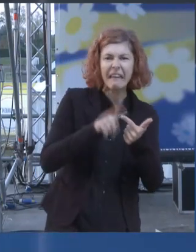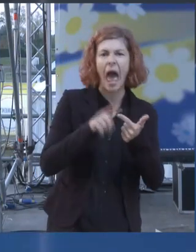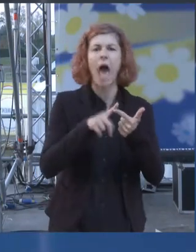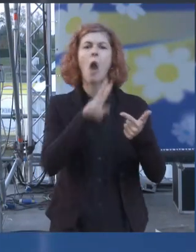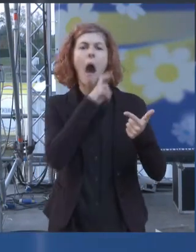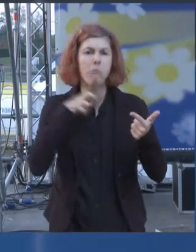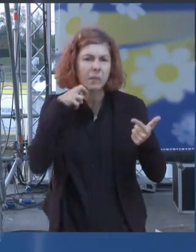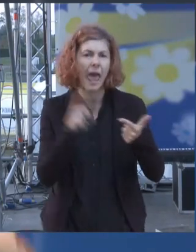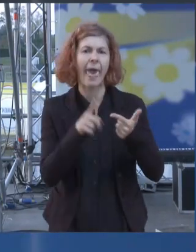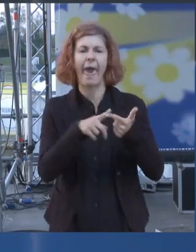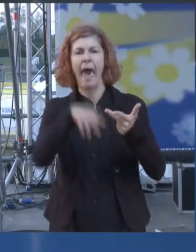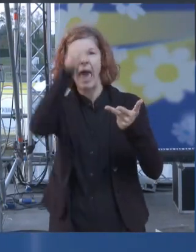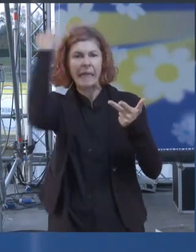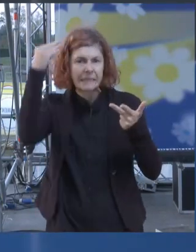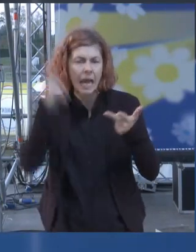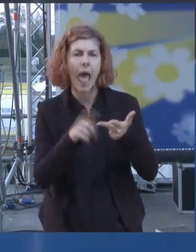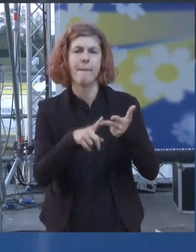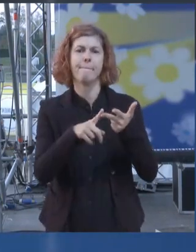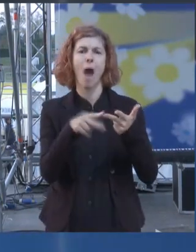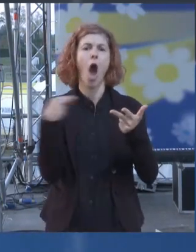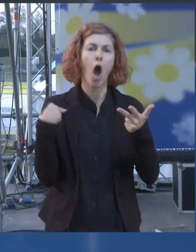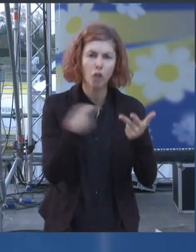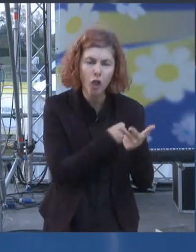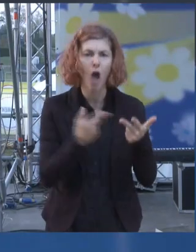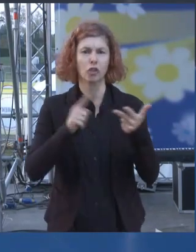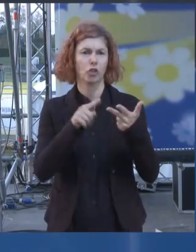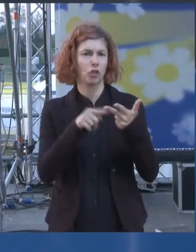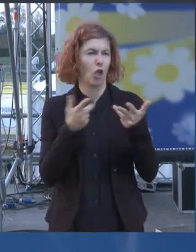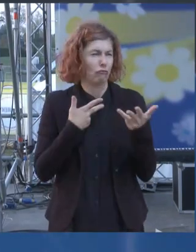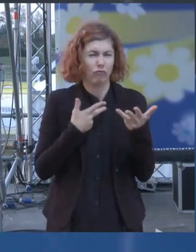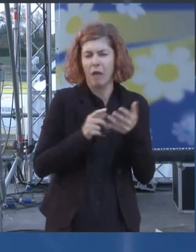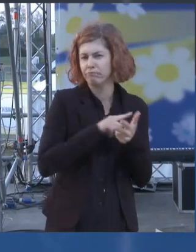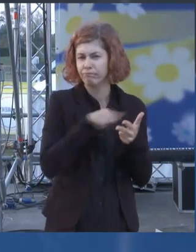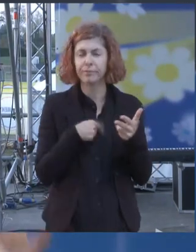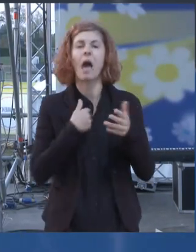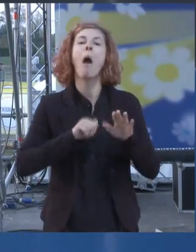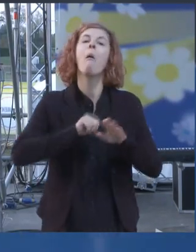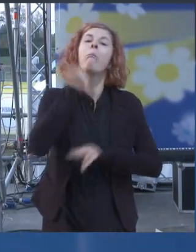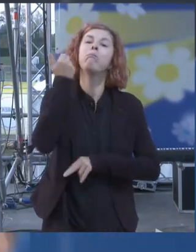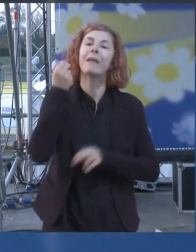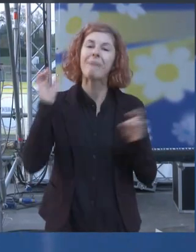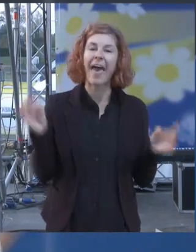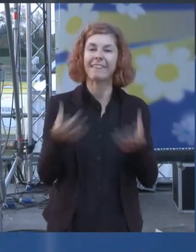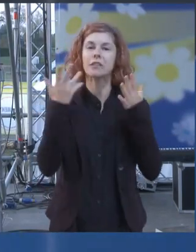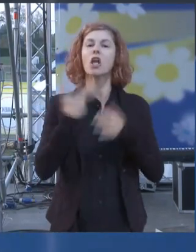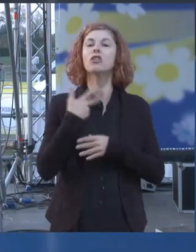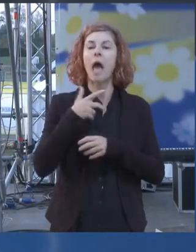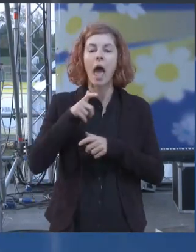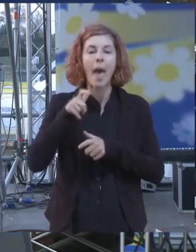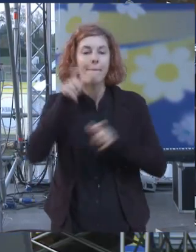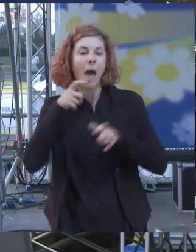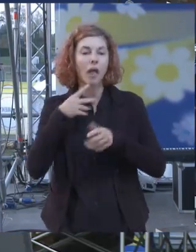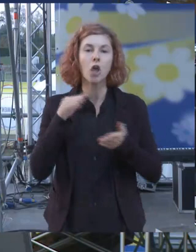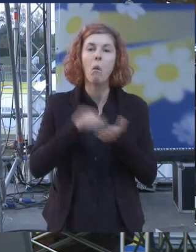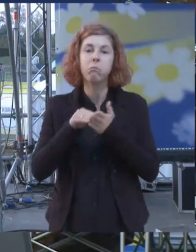la comunità islamica con la comunità ortodossa la prima edizione c'erano 6.000 persone a correre a Roma